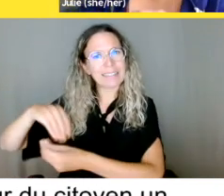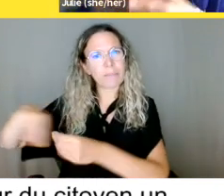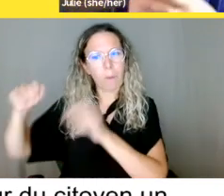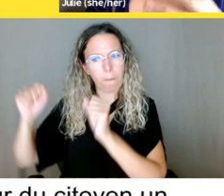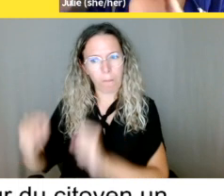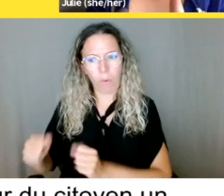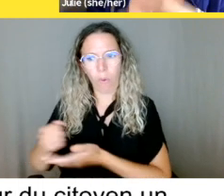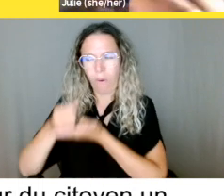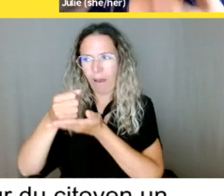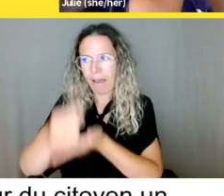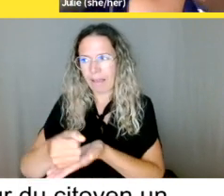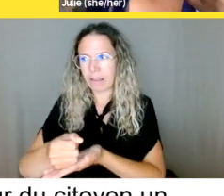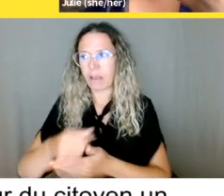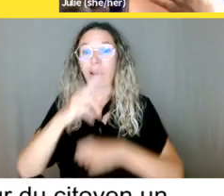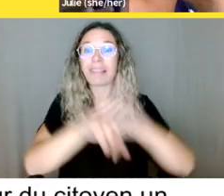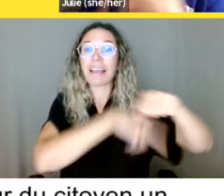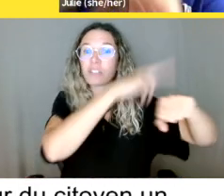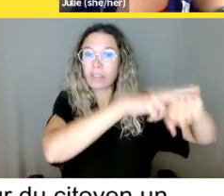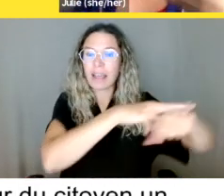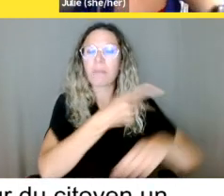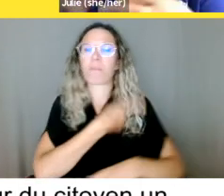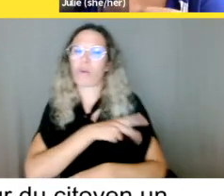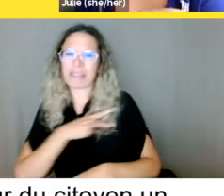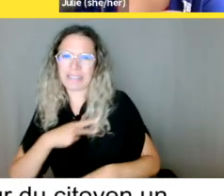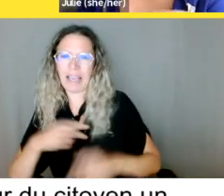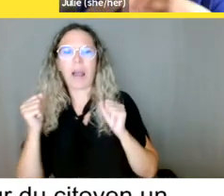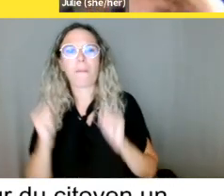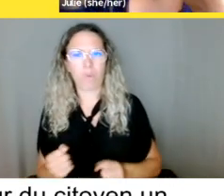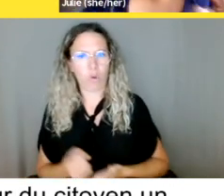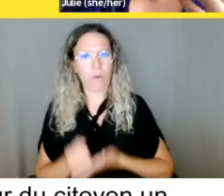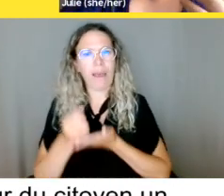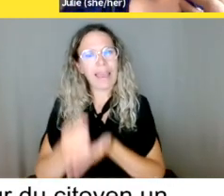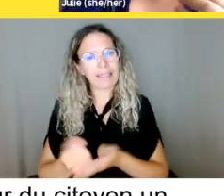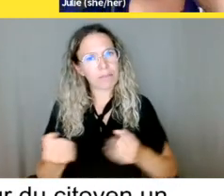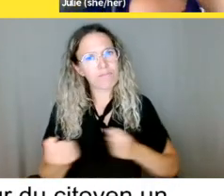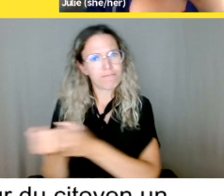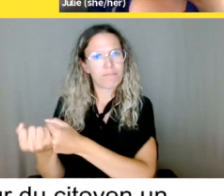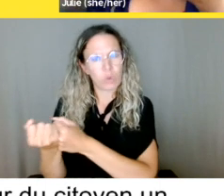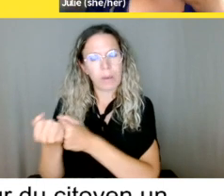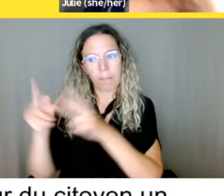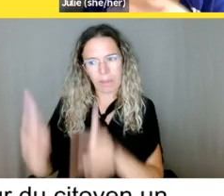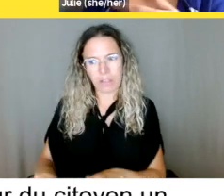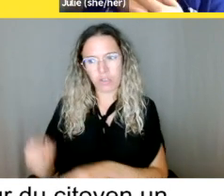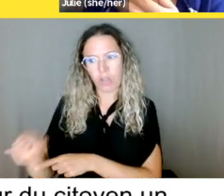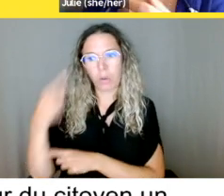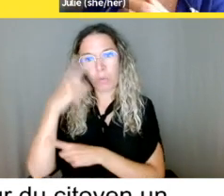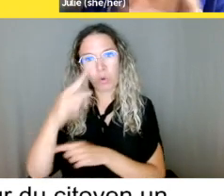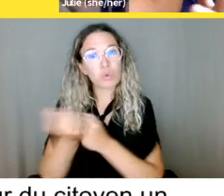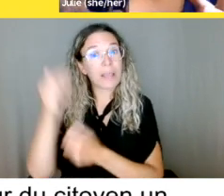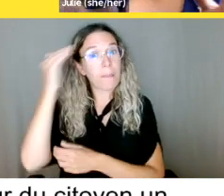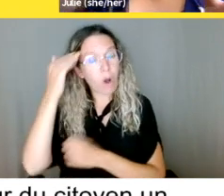personne, non seulement pour le soutien moral, mais aussi pour le soutien parce qu'ils ont beaucoup d'expériences avec les plaintes de discrimination.